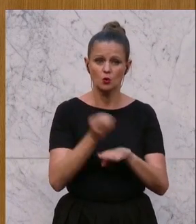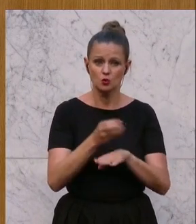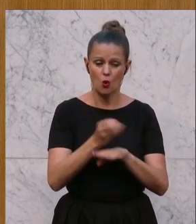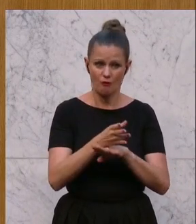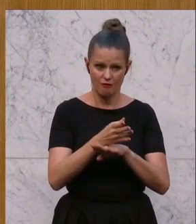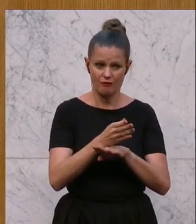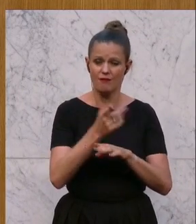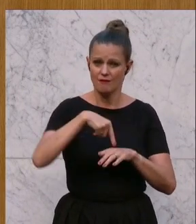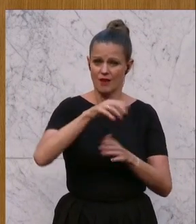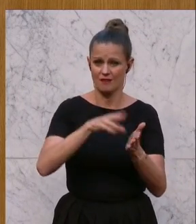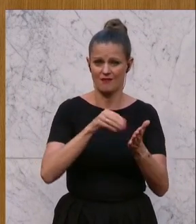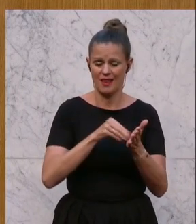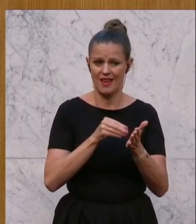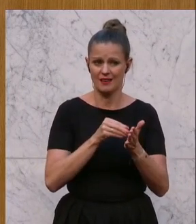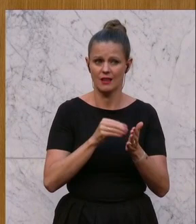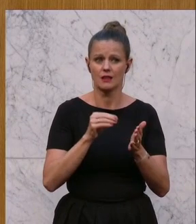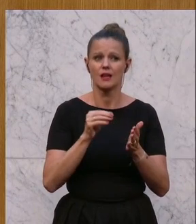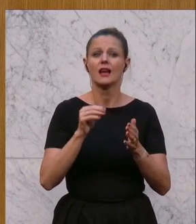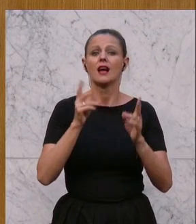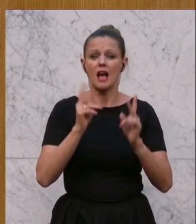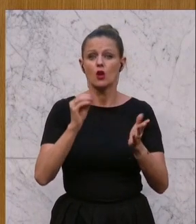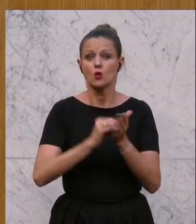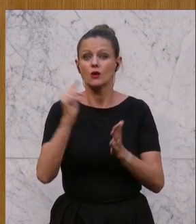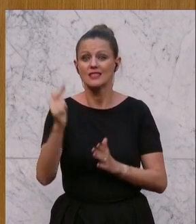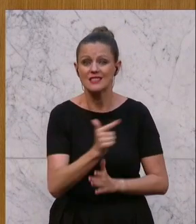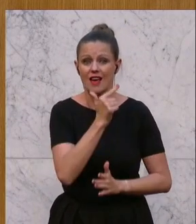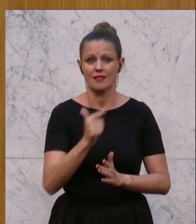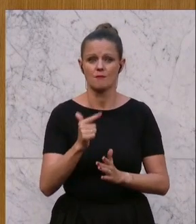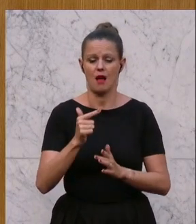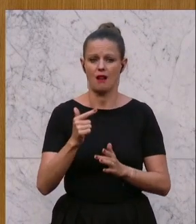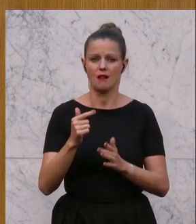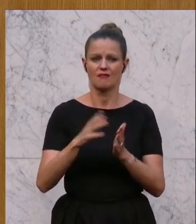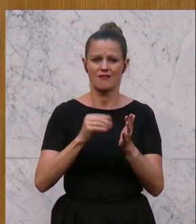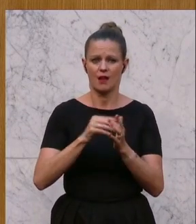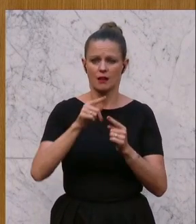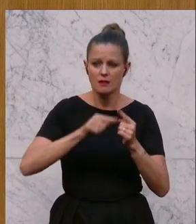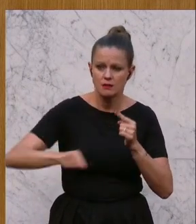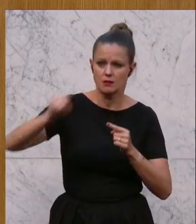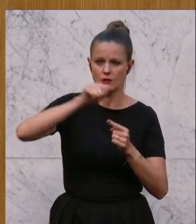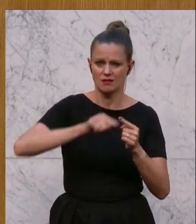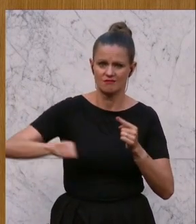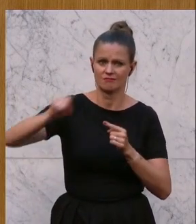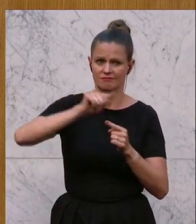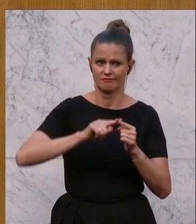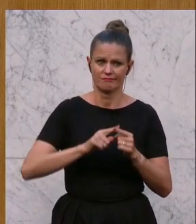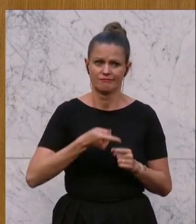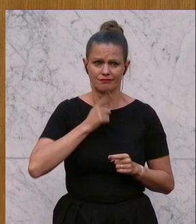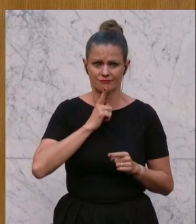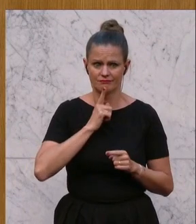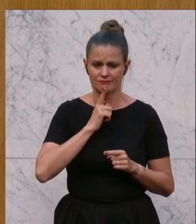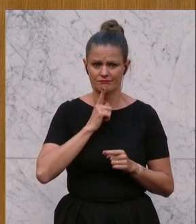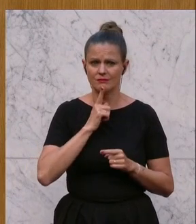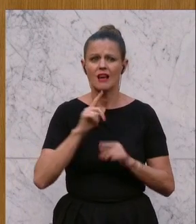Österreich einsetzen, die noch ein zweites Mal eingesetzt werden. Also die Zirkularität ist sehr, sehr niedrig weltweit nur sieben, Österreich nur